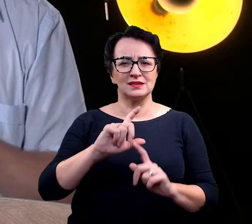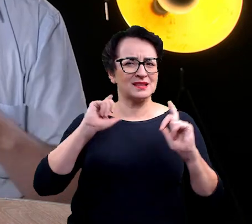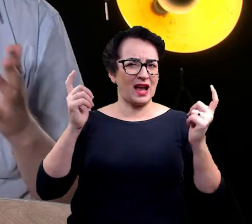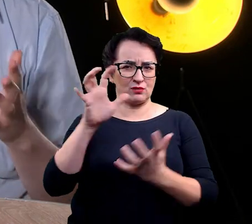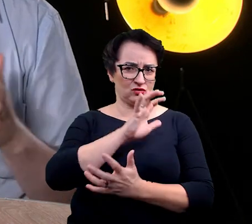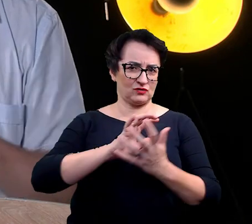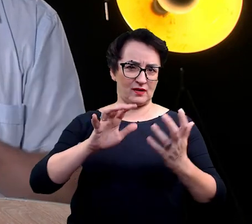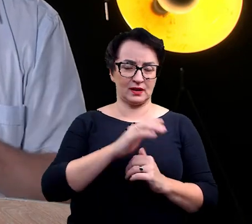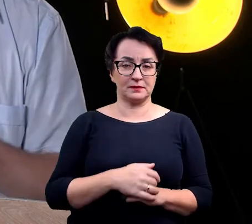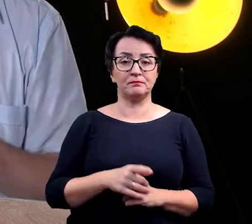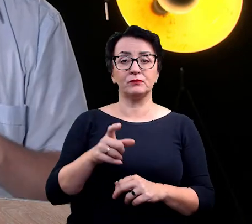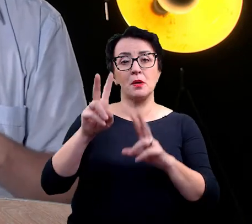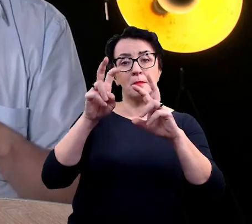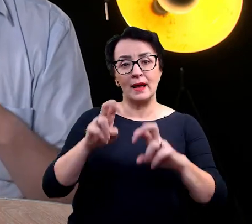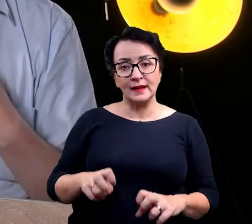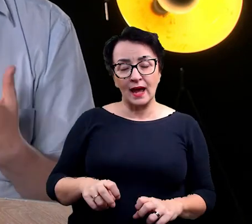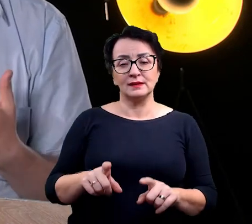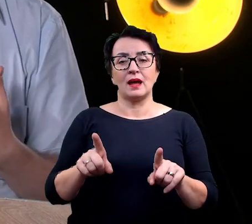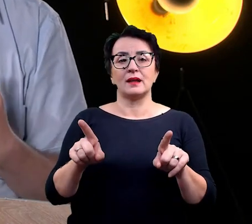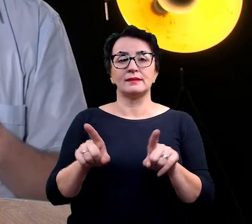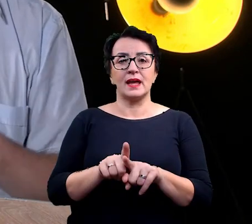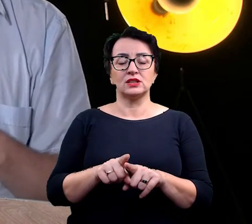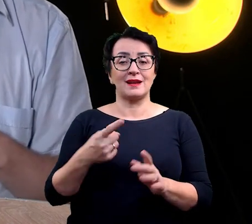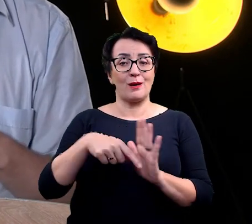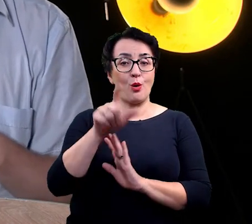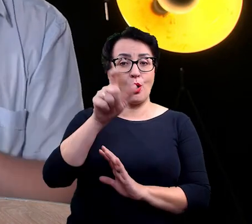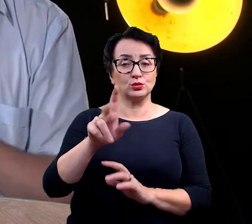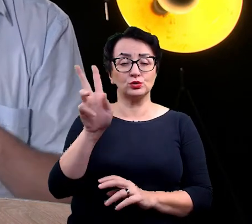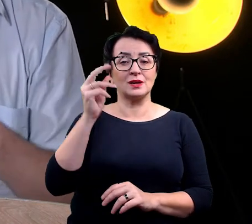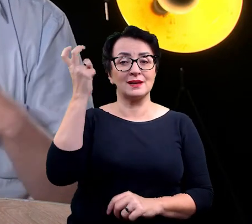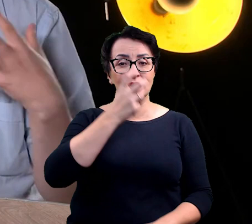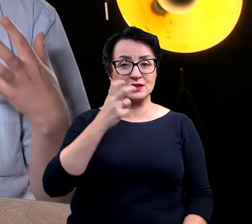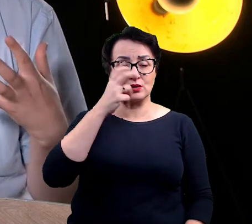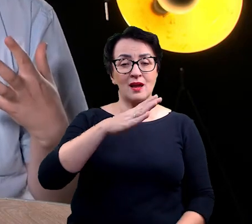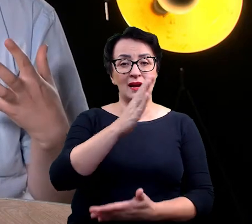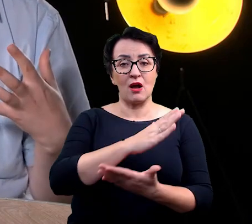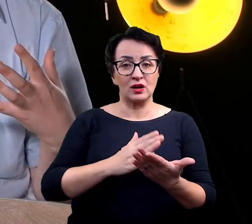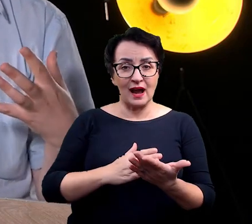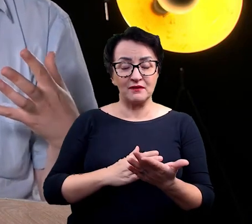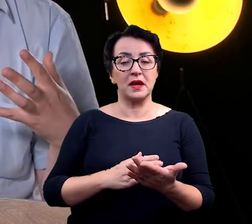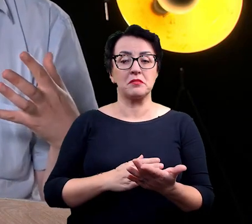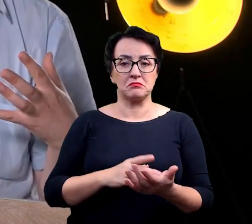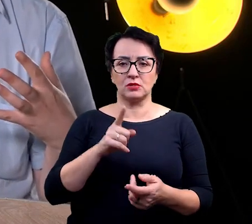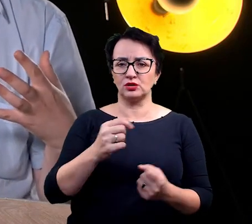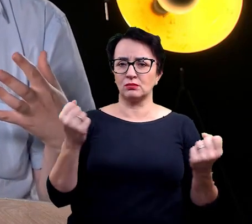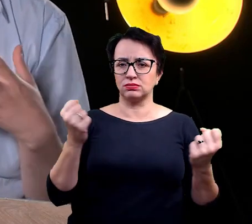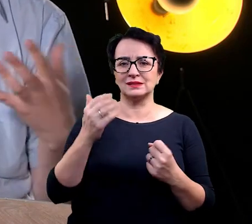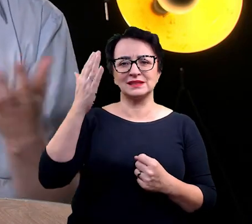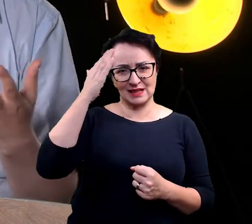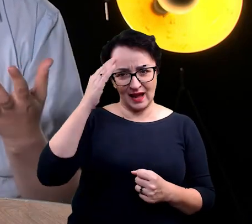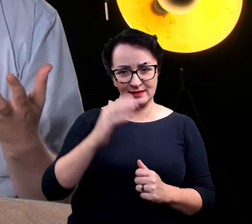badania na Surce i dla osób, które się interesują biografią np. roślin, to to jest coś bardzo znanego i coś